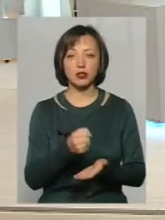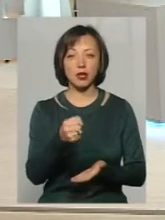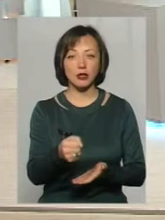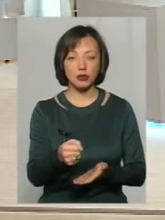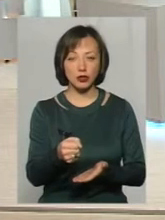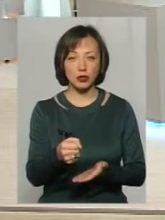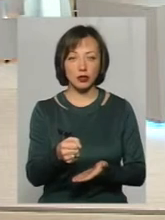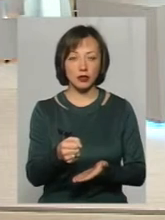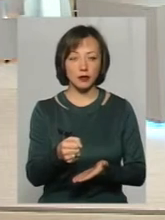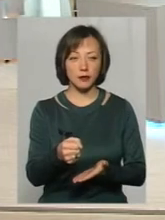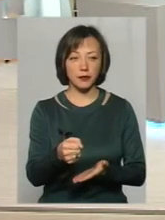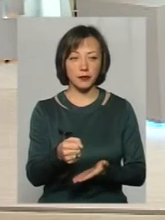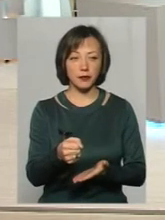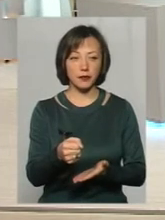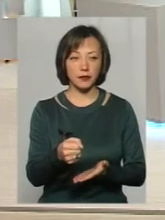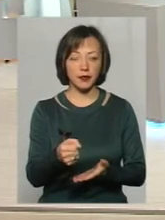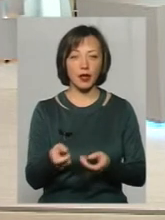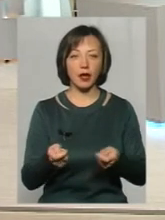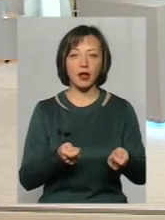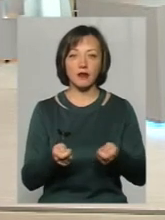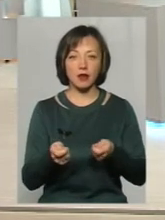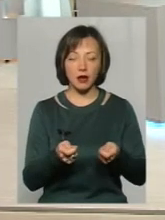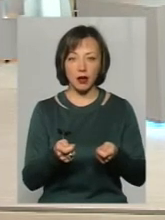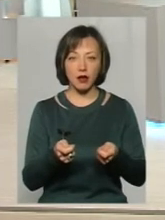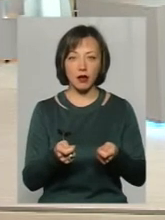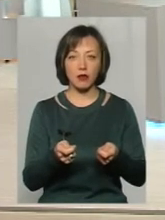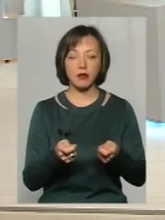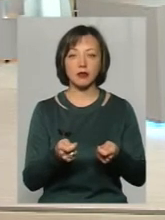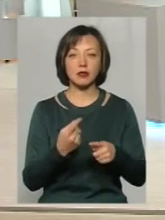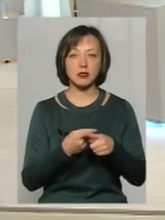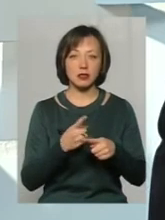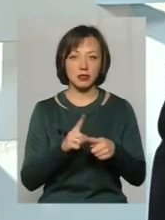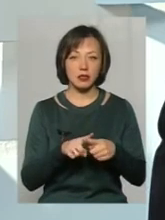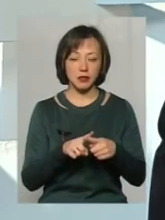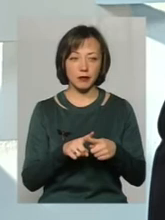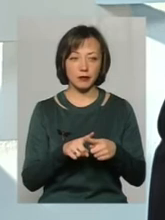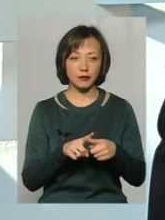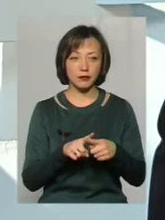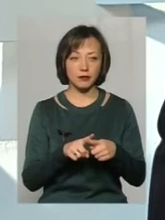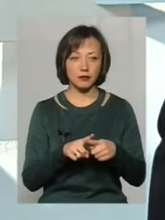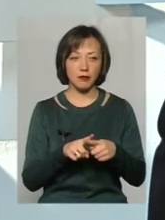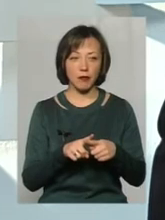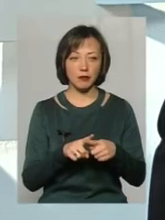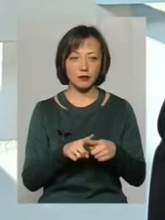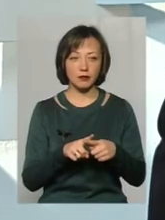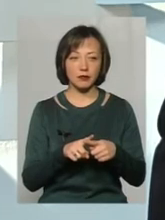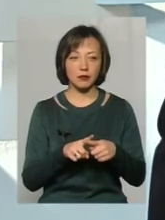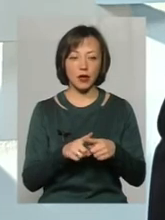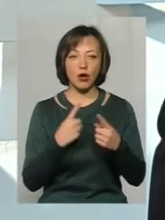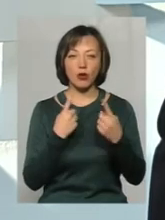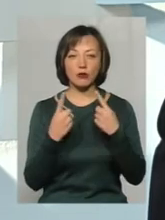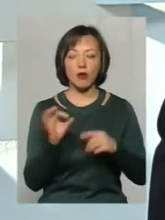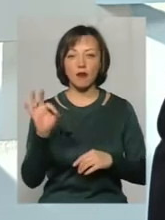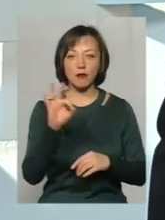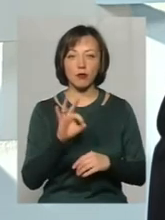керівника, про якого було сказано, це розмова йде